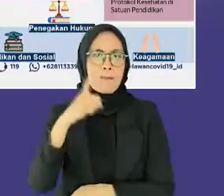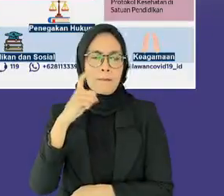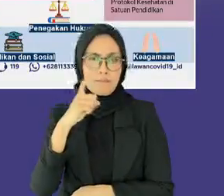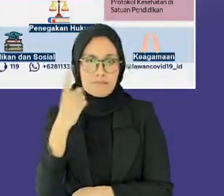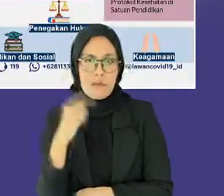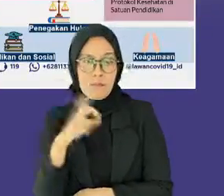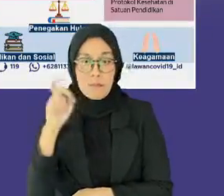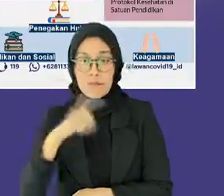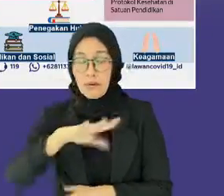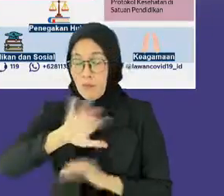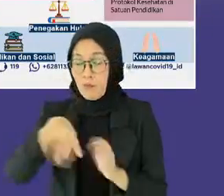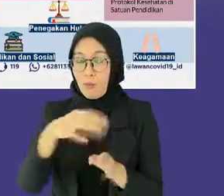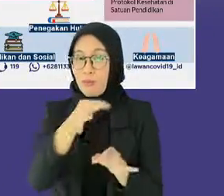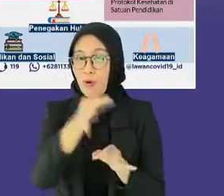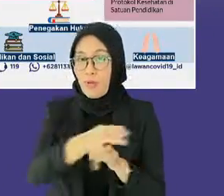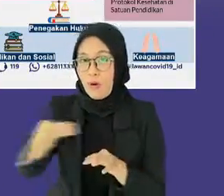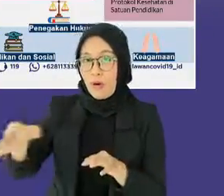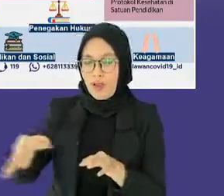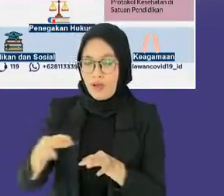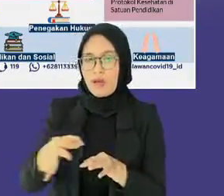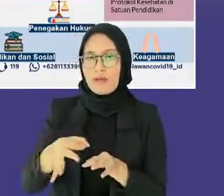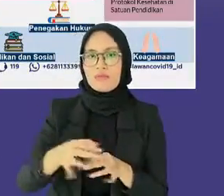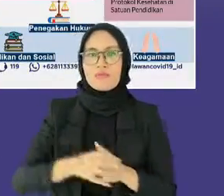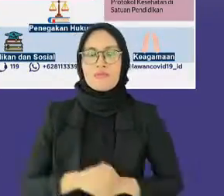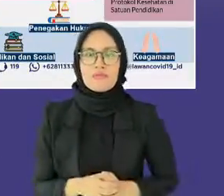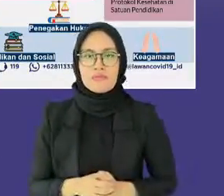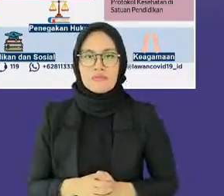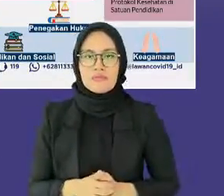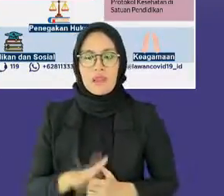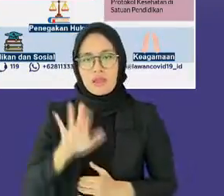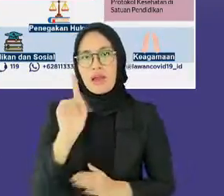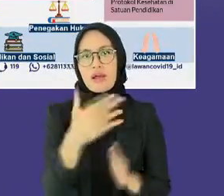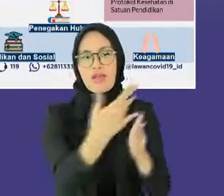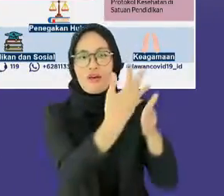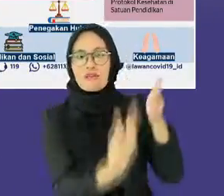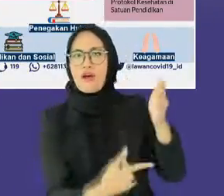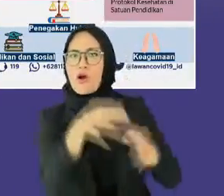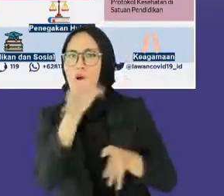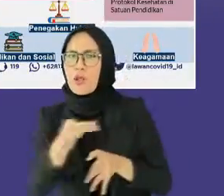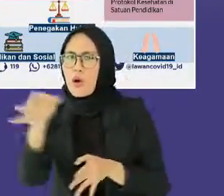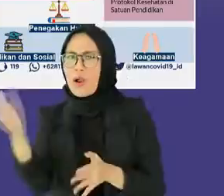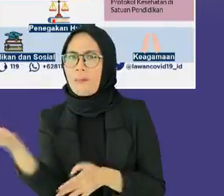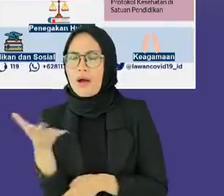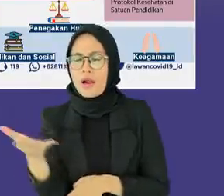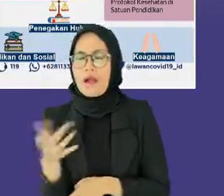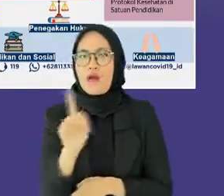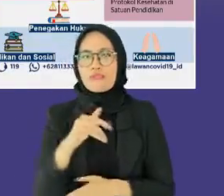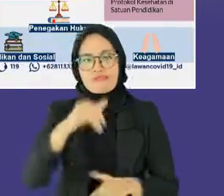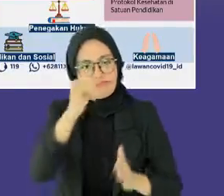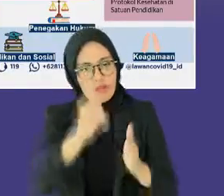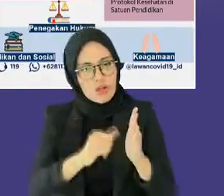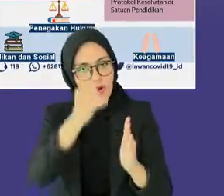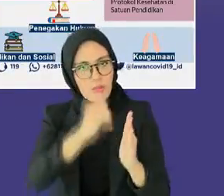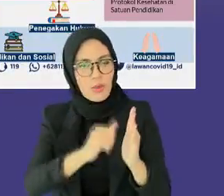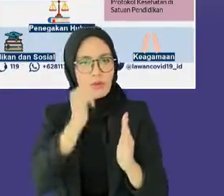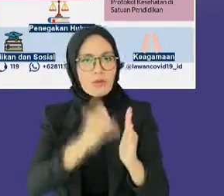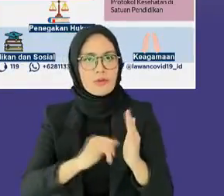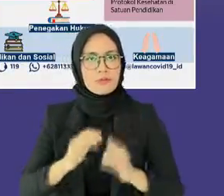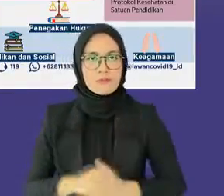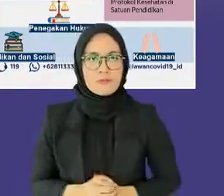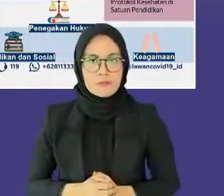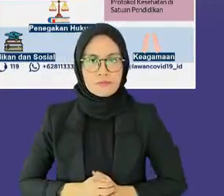yang daftarnya akan ditentukan oleh Kementerian Perdagangan dan Kementerian Pariwisata dan Ekonomi Kreatif